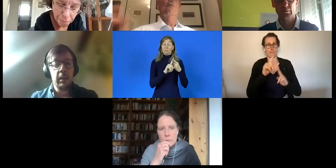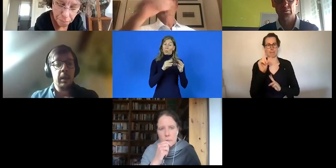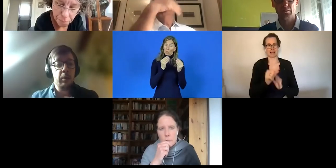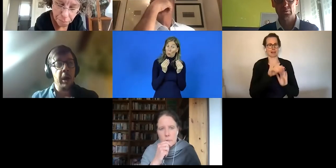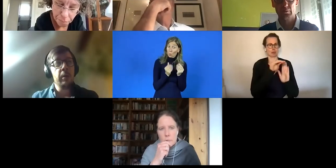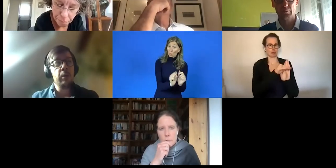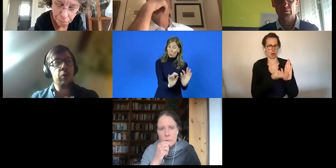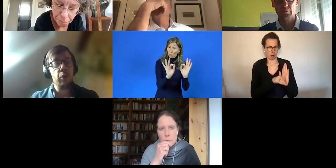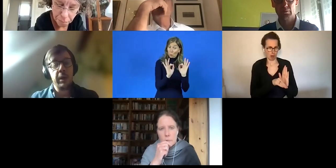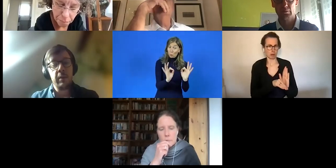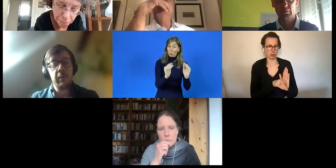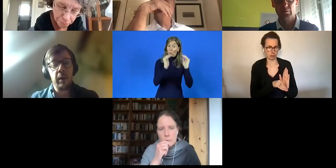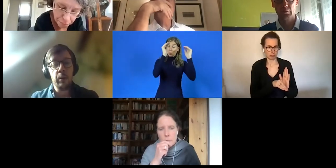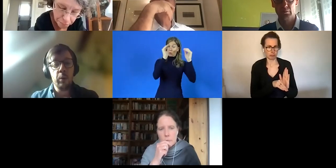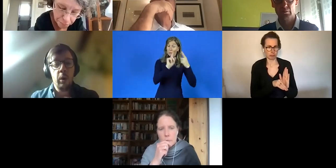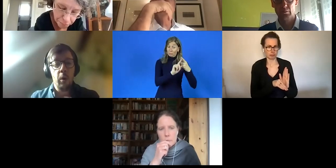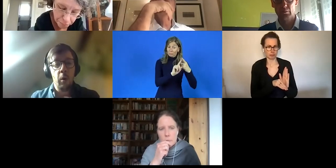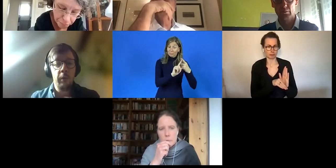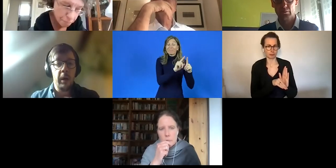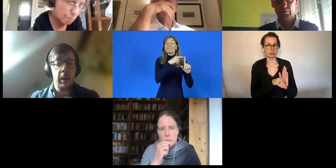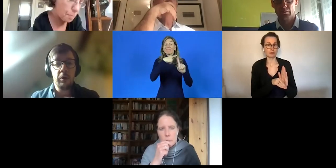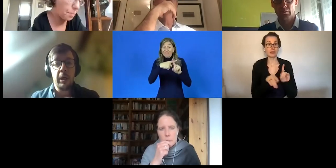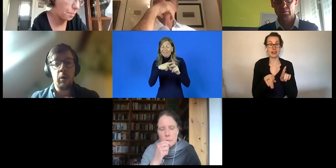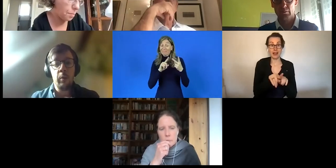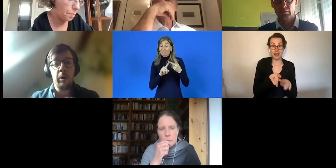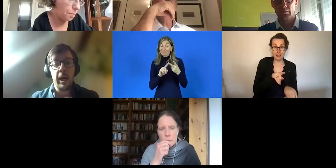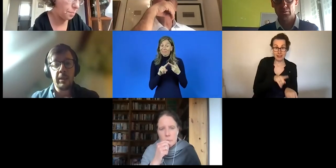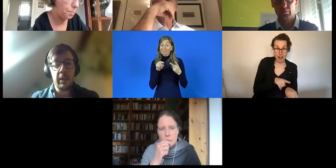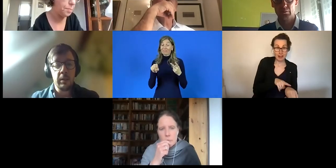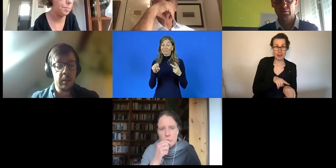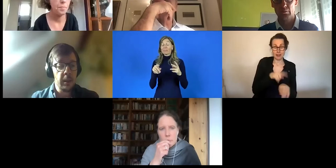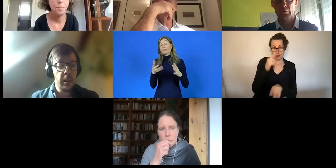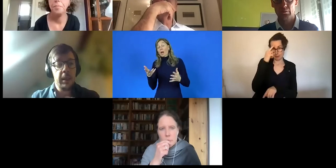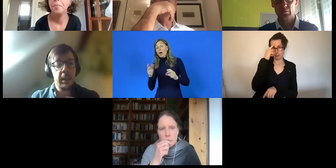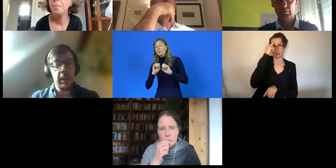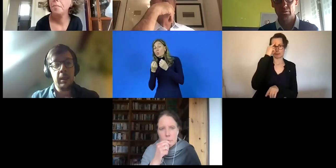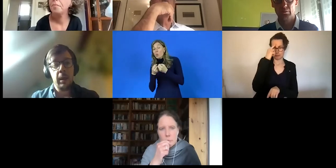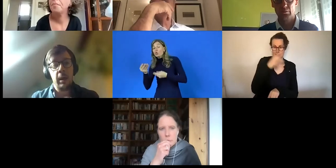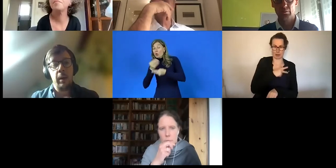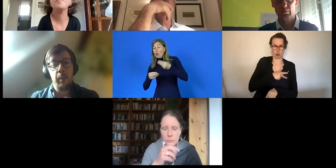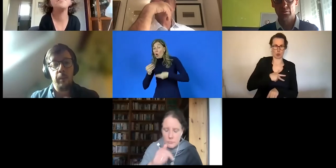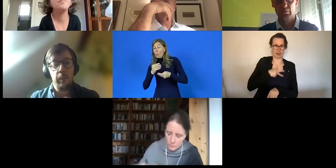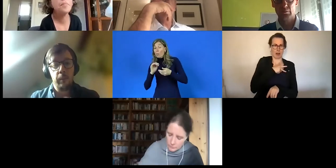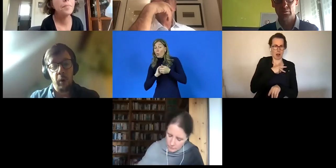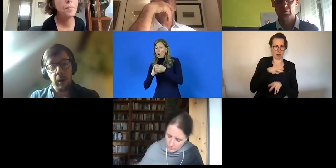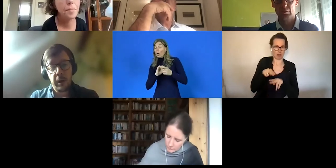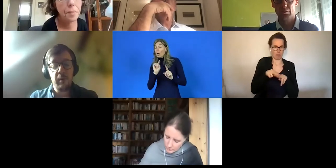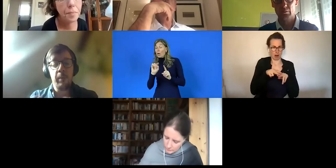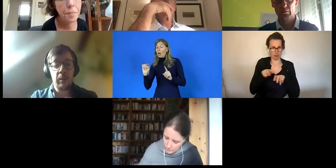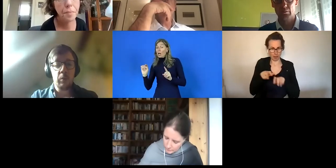qualitativ hochwertig ist. Und wir müssen auch unterstreichen, dass die